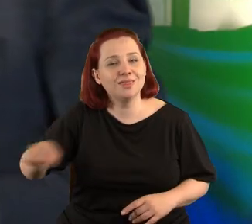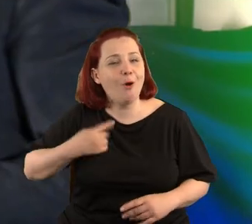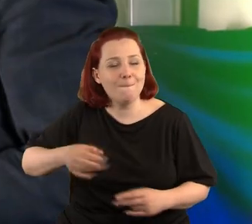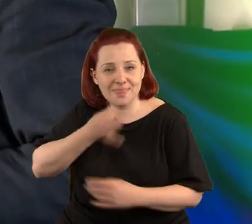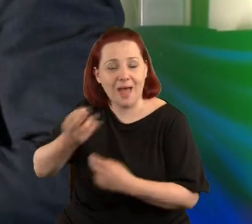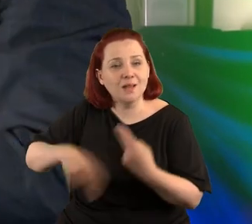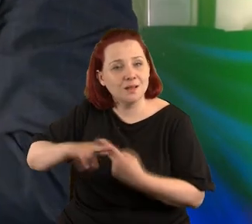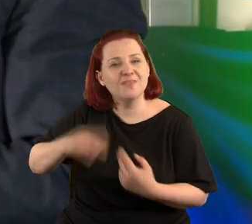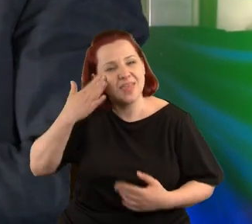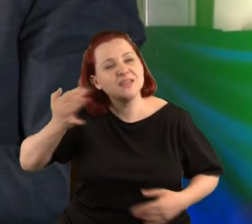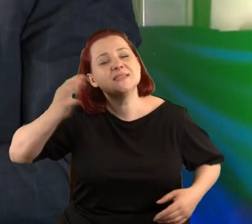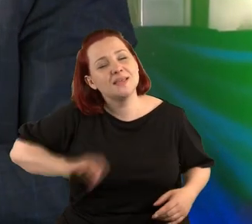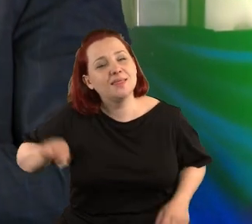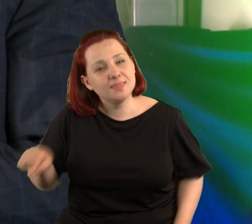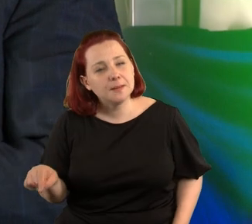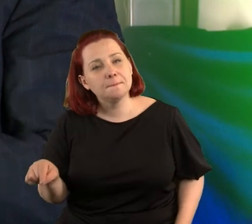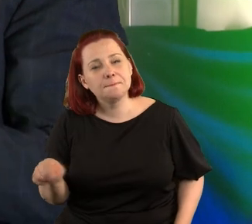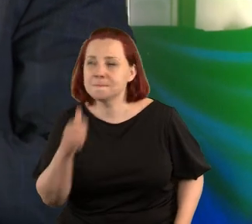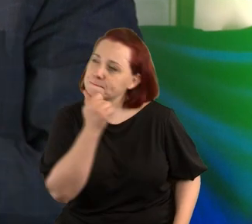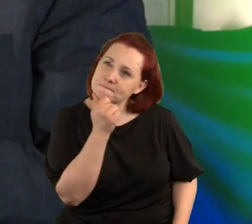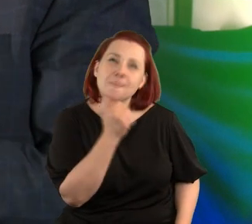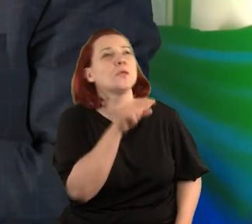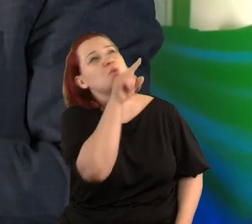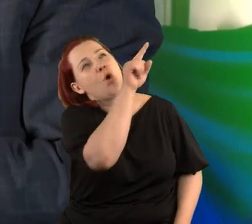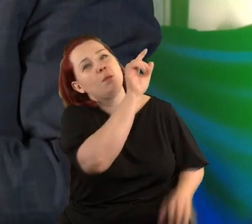pytanie. Wiesz, synku, to są